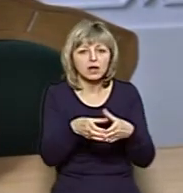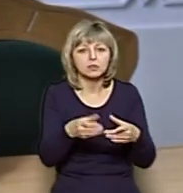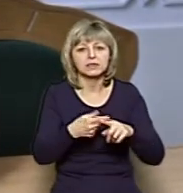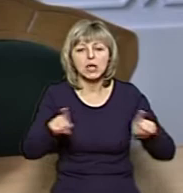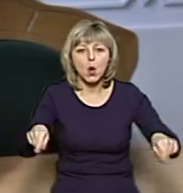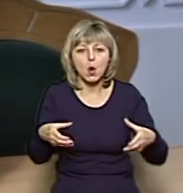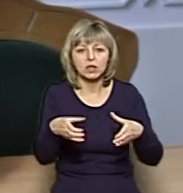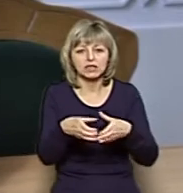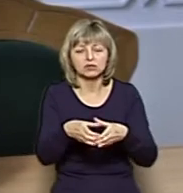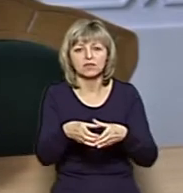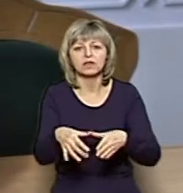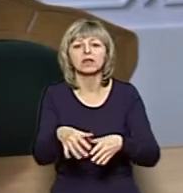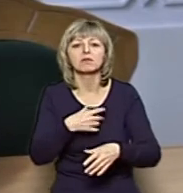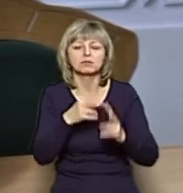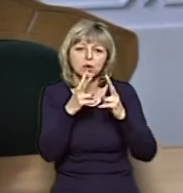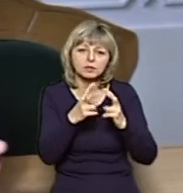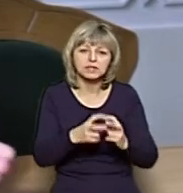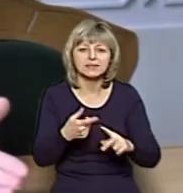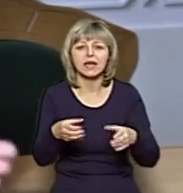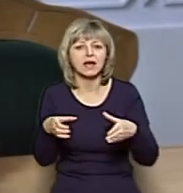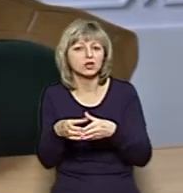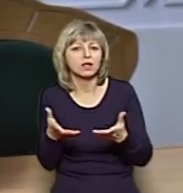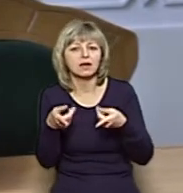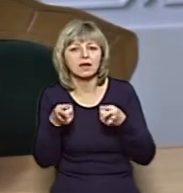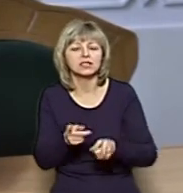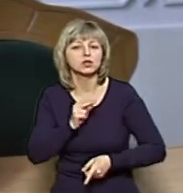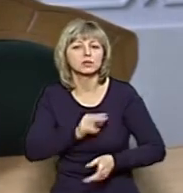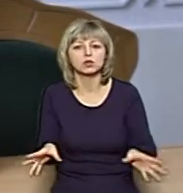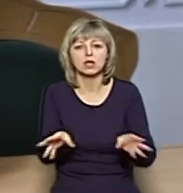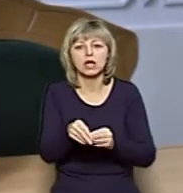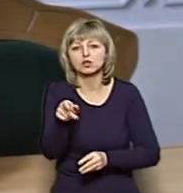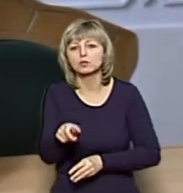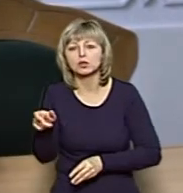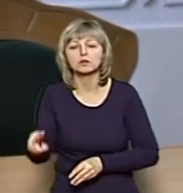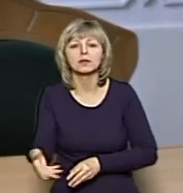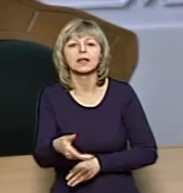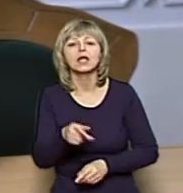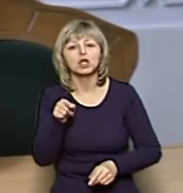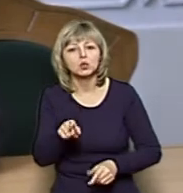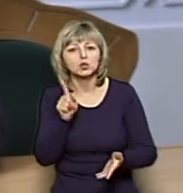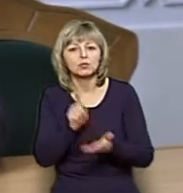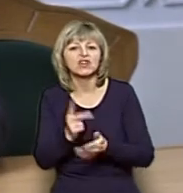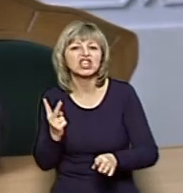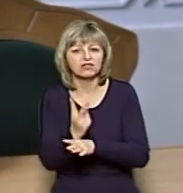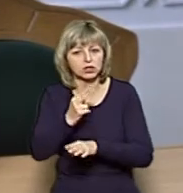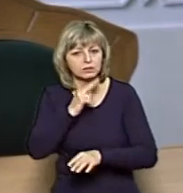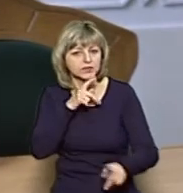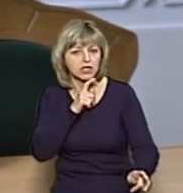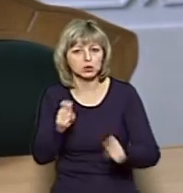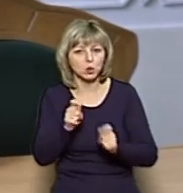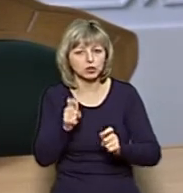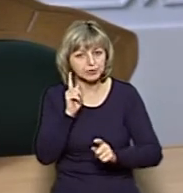населення, ми їх масово обстежуємо. Тому що це категорія, яка дійсно працює з людьми, і ми маємо тут бути двічі насторожними.